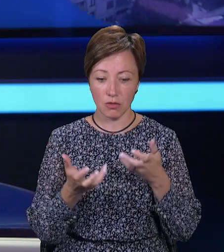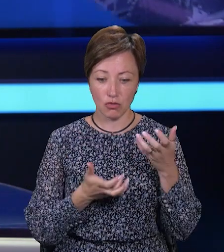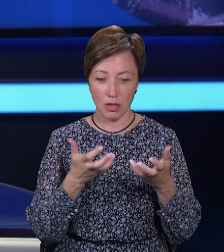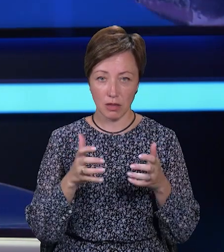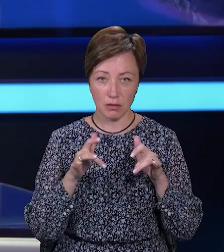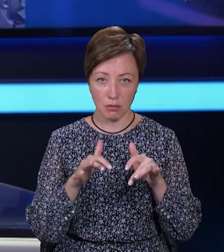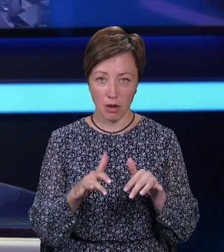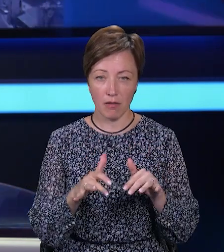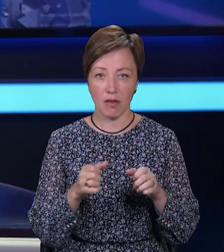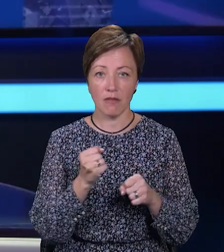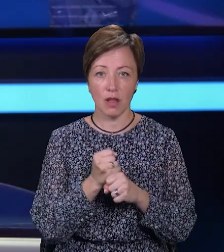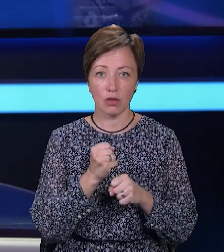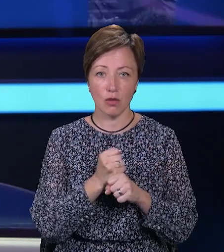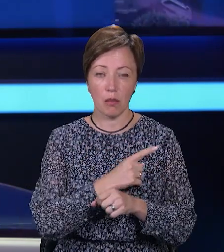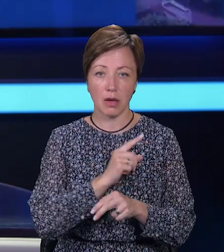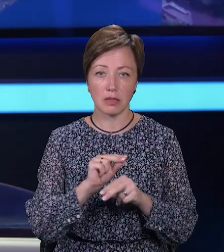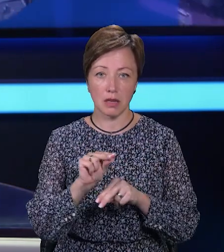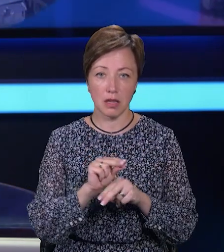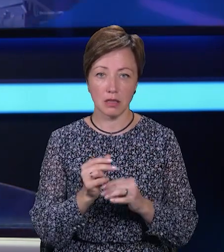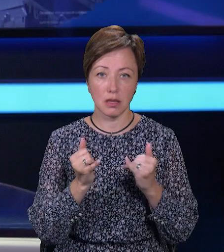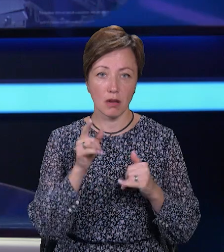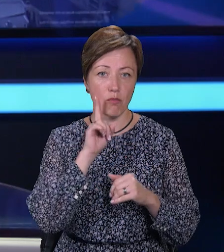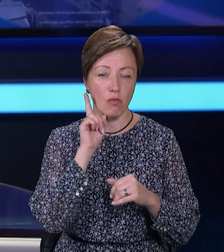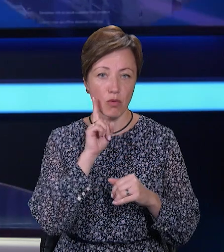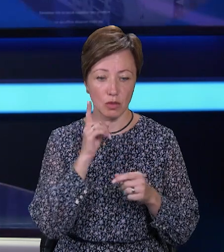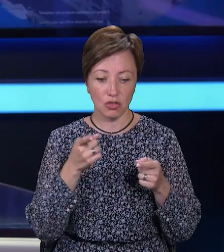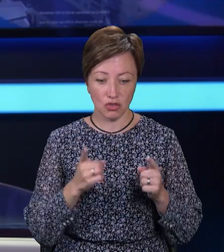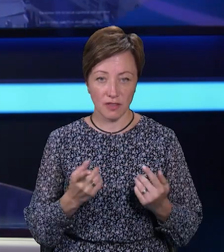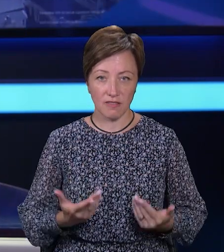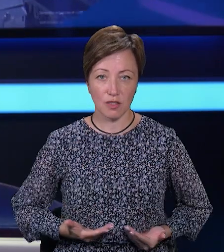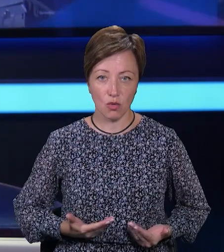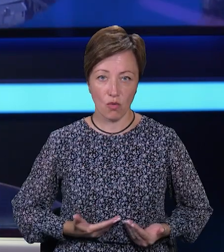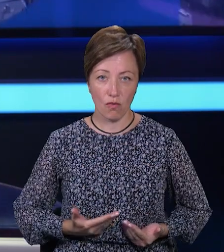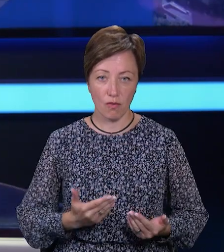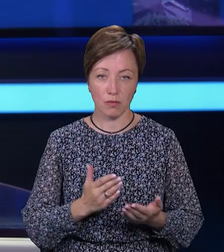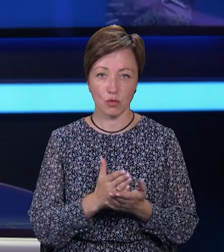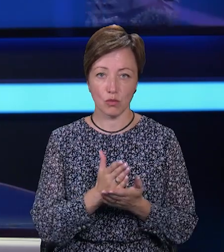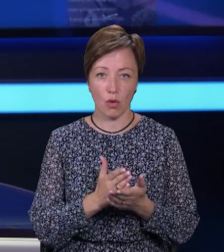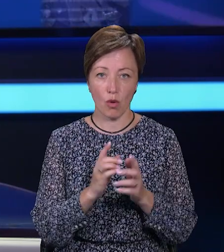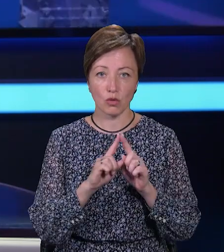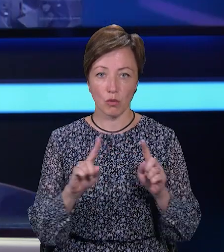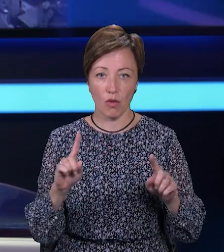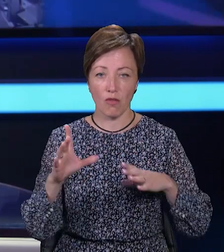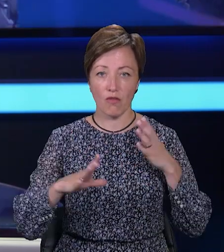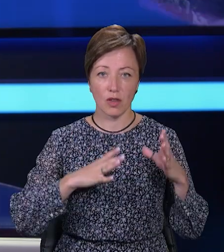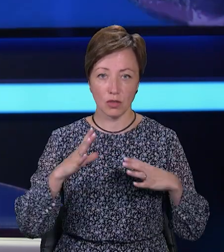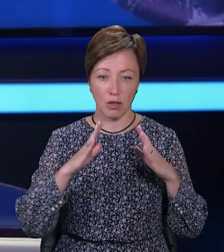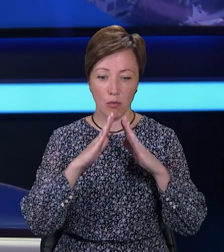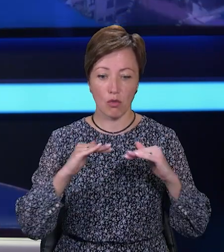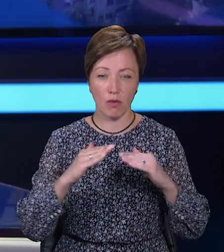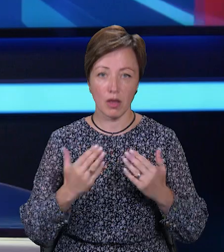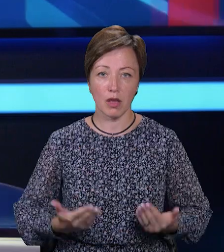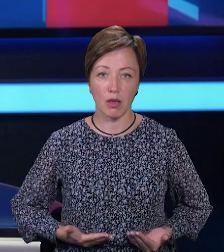справи. Влаштовують майстер-класи для молоді чи ні військовослужбовці. Особливостю вишкілу таборування є